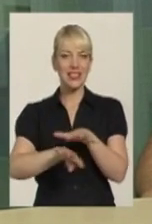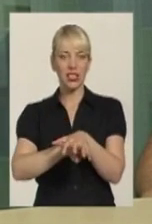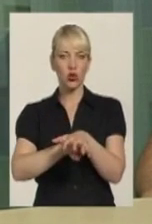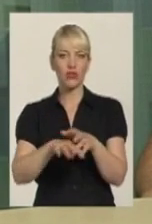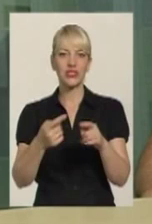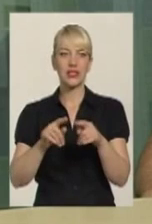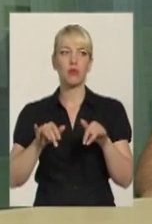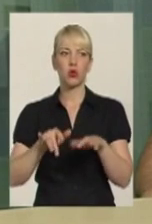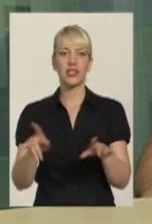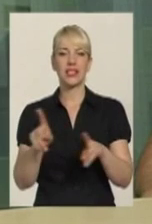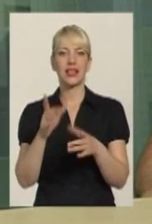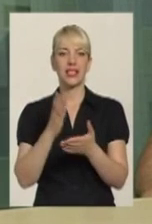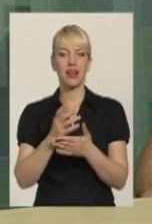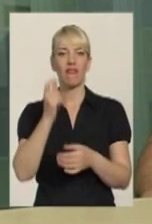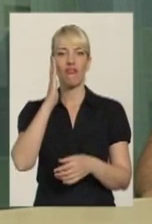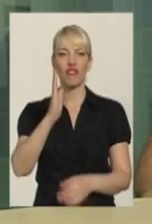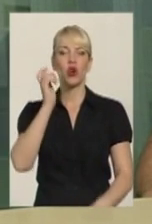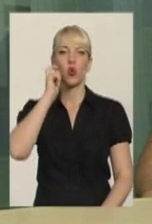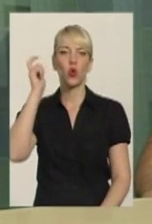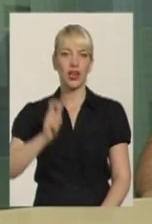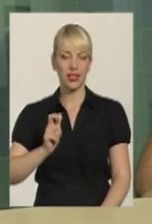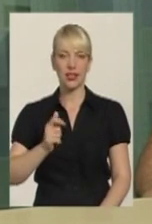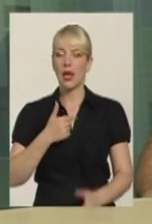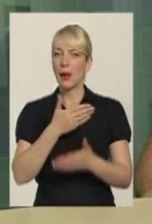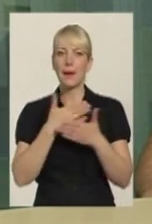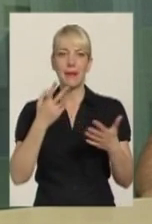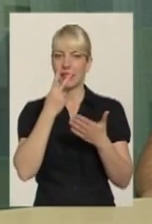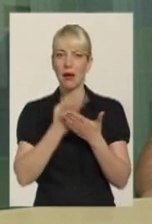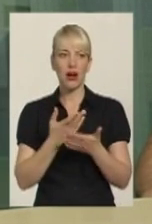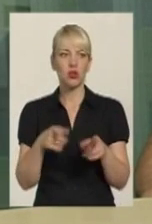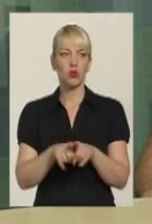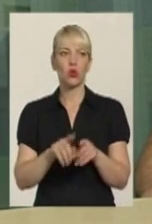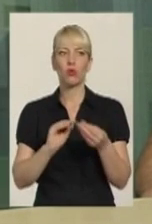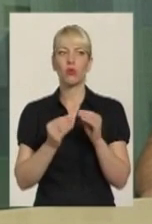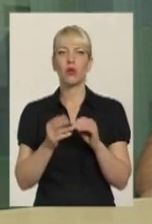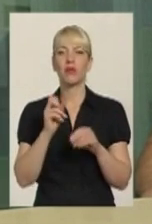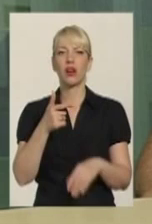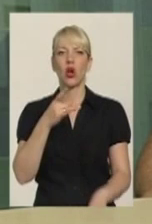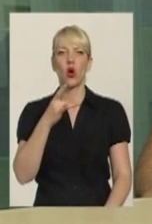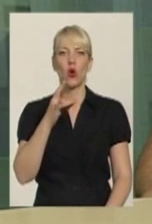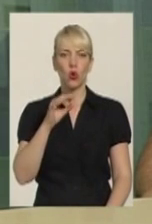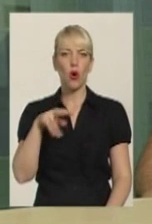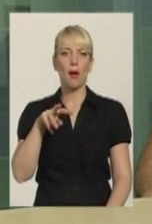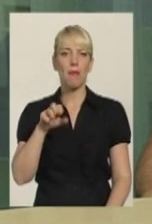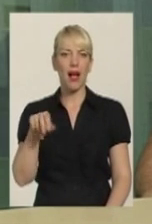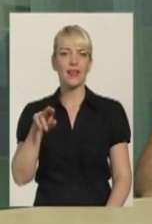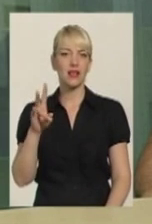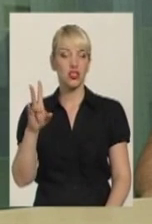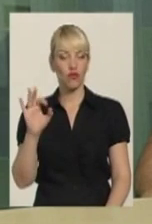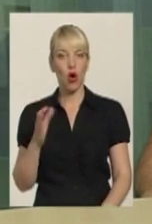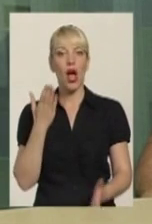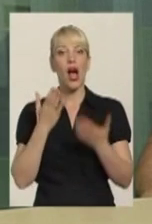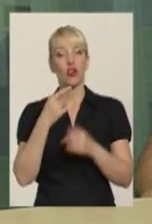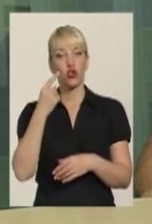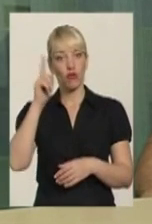процеси, які є в Україні і в Україну. І ми не бачимо такої проблеми з громадянством. Якщо говорити за Ізраїль,